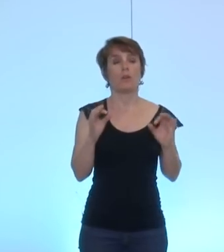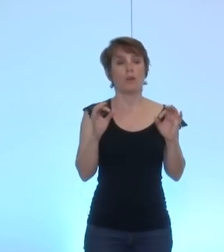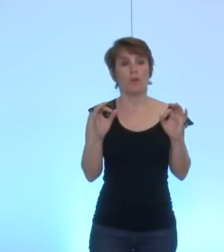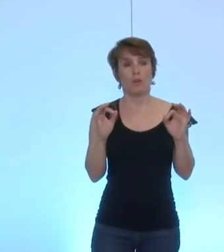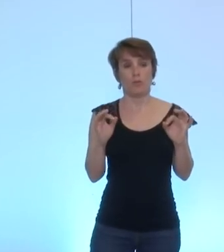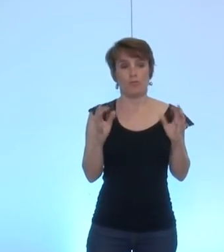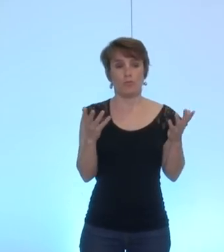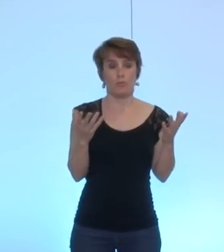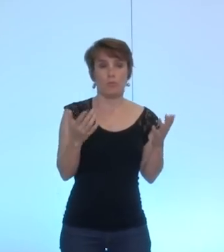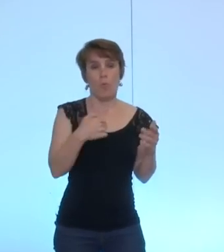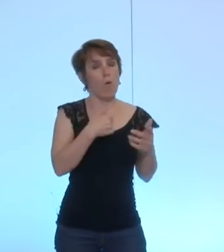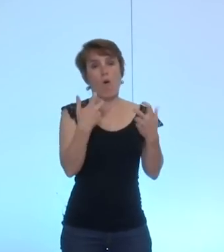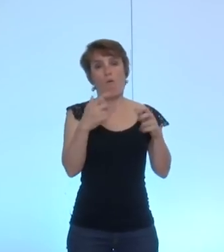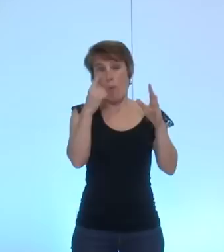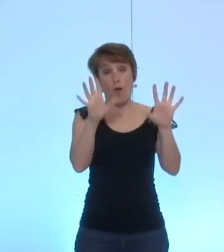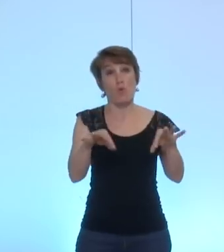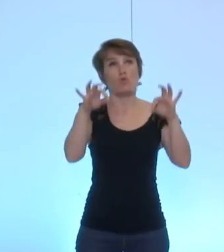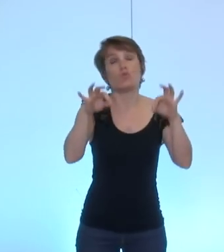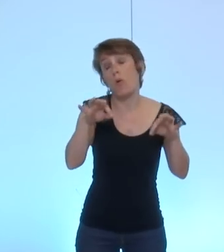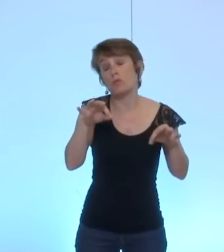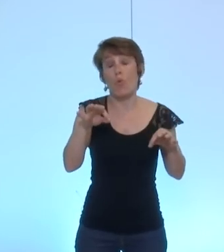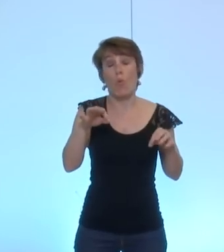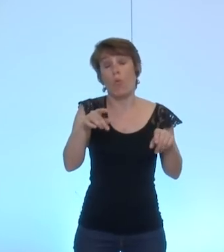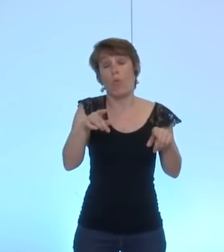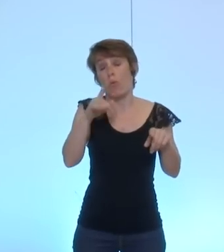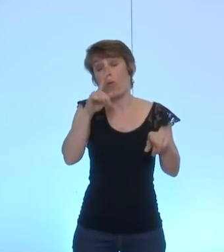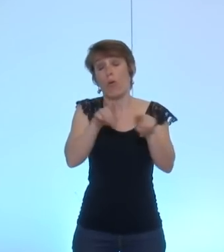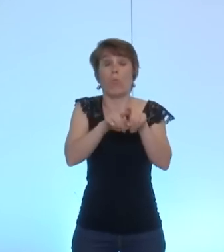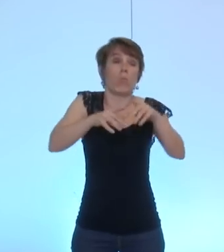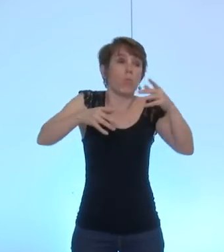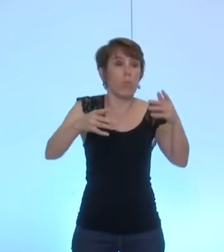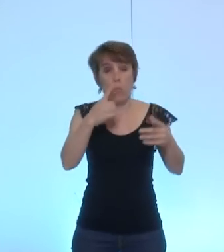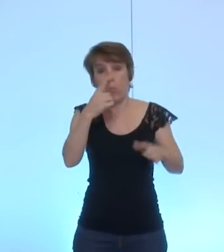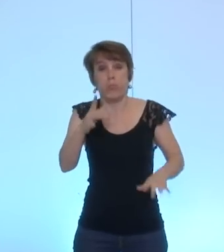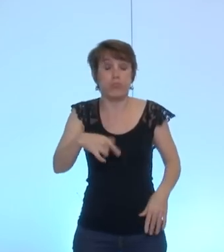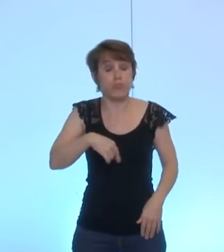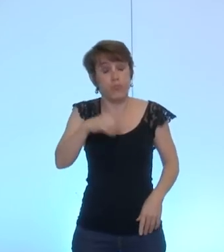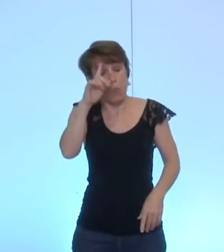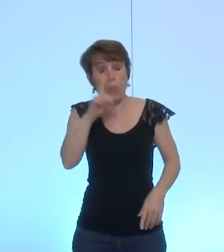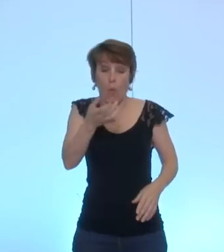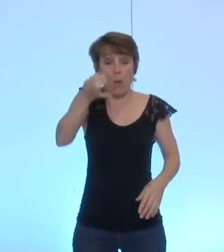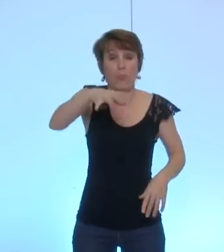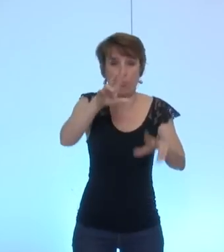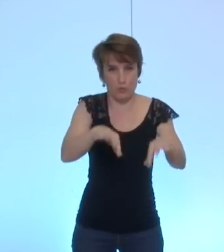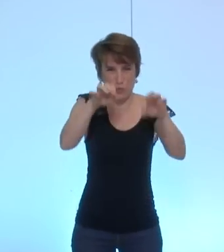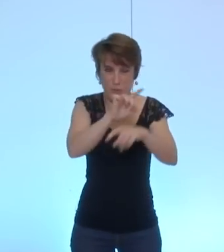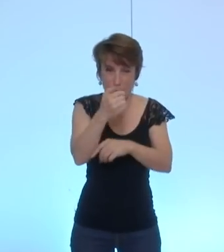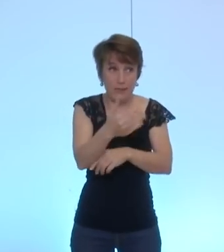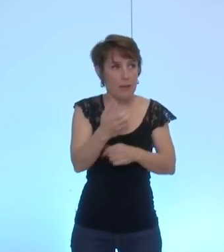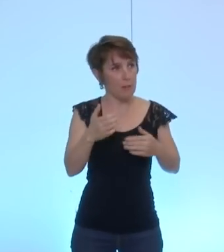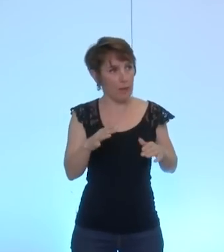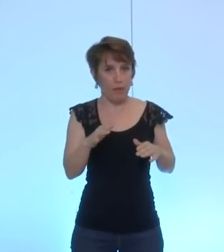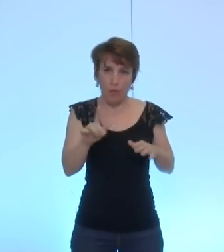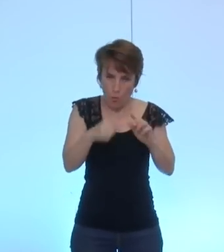'ailleurs, les suspendre pour le principe, mais pour montrer peut-être deux choses. Le fait que votre majorité, en termes de valeurs ajoutées, aurait permis d